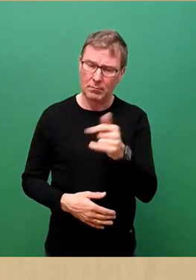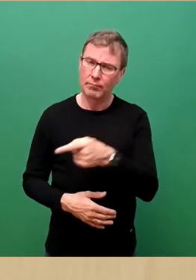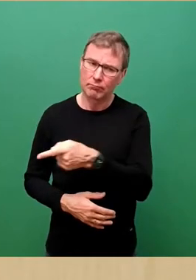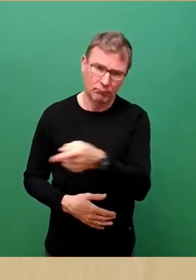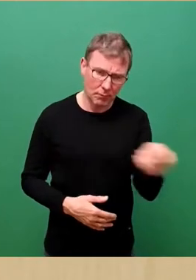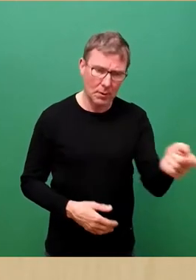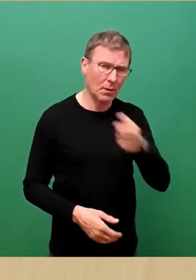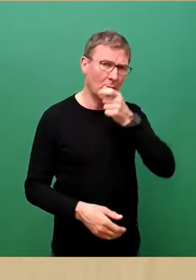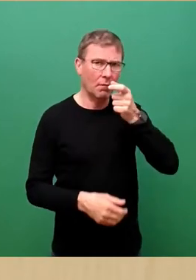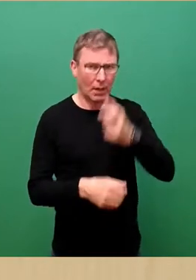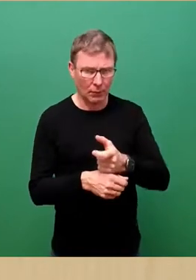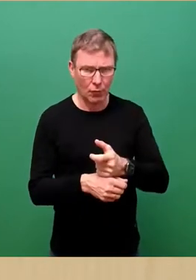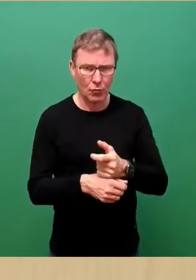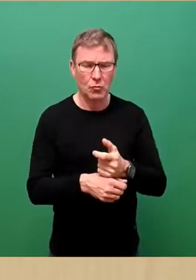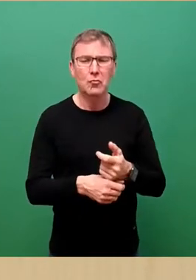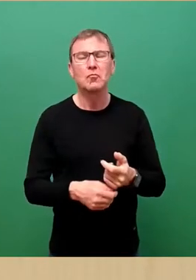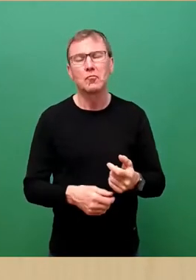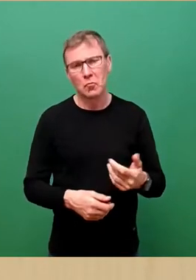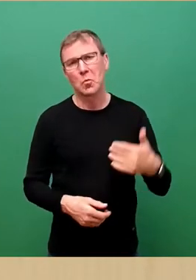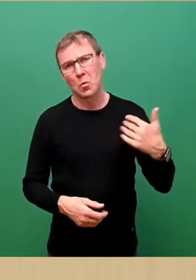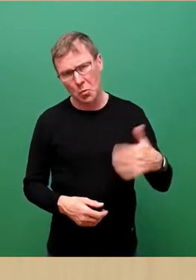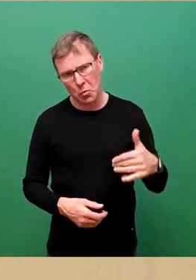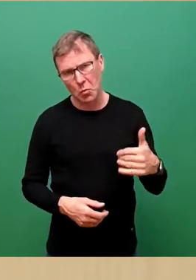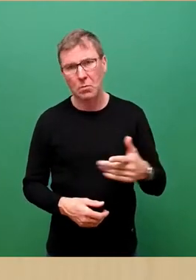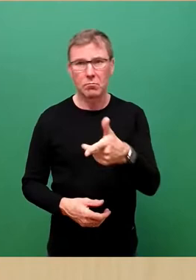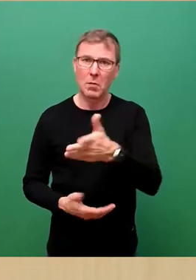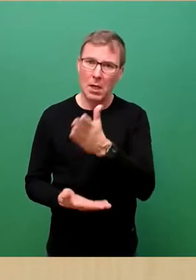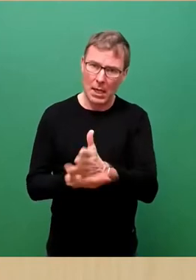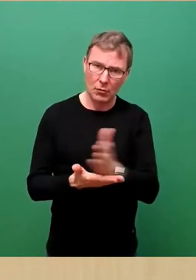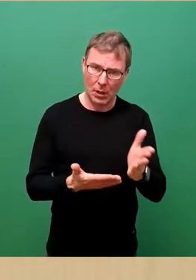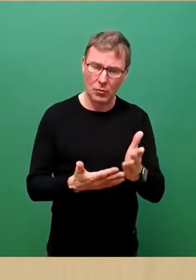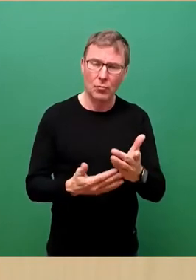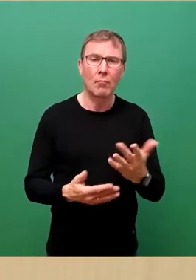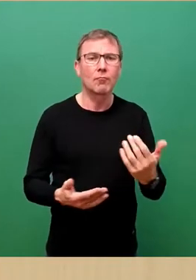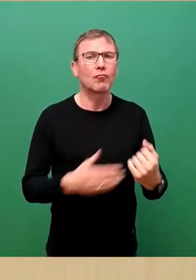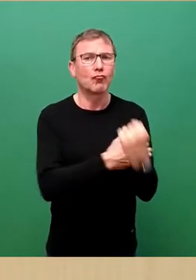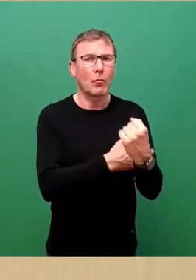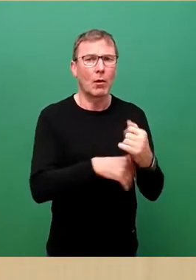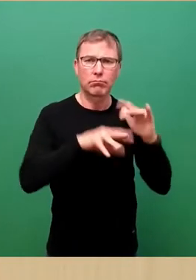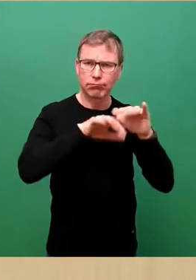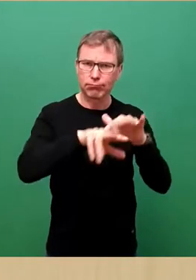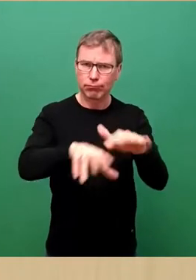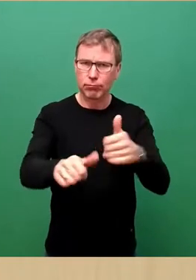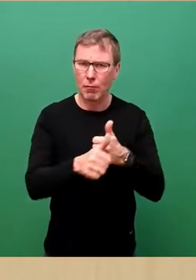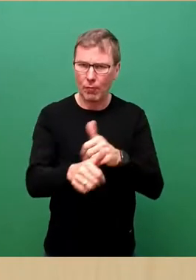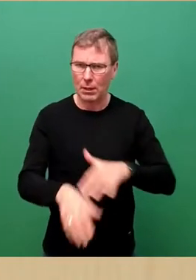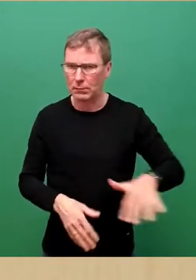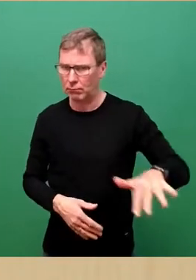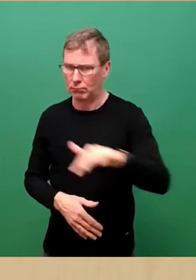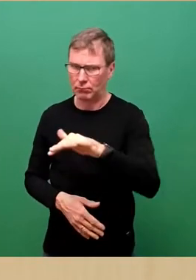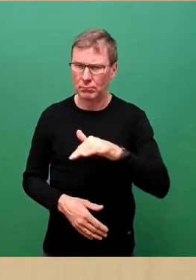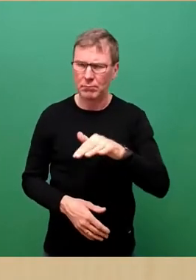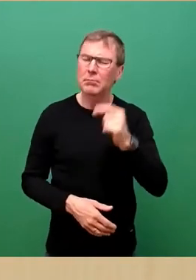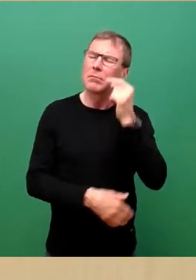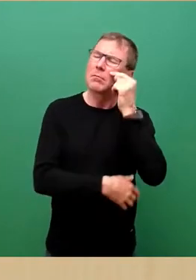wiegt schwer und ihre Entscheidung hat Folgen. Ich möchte den Blick